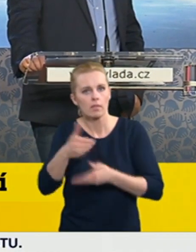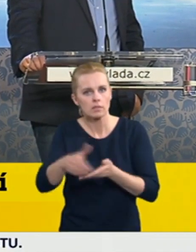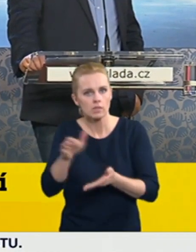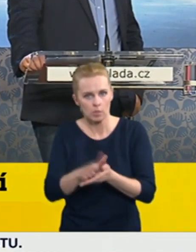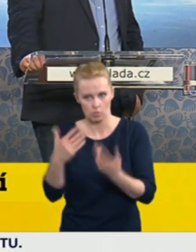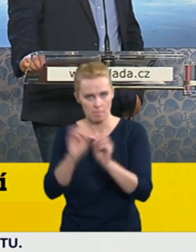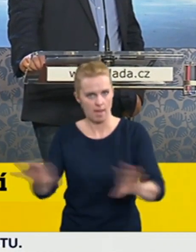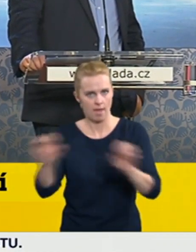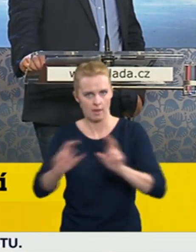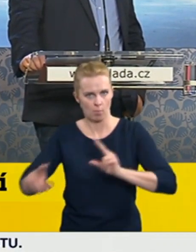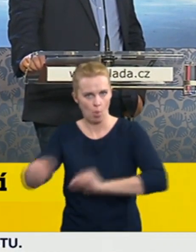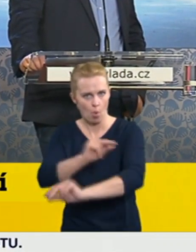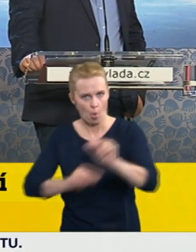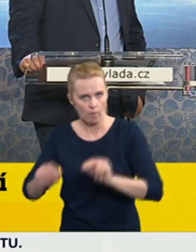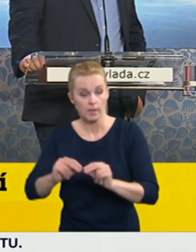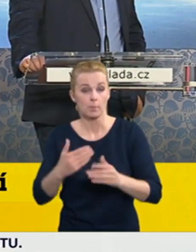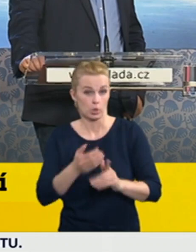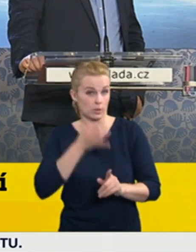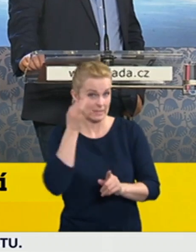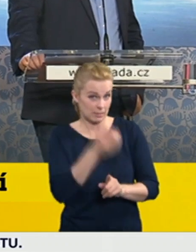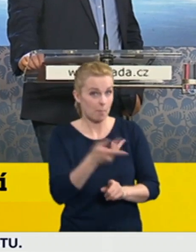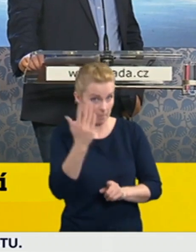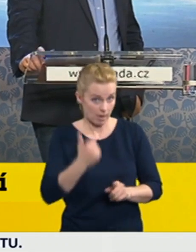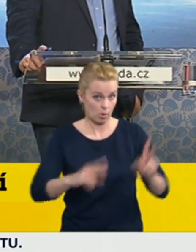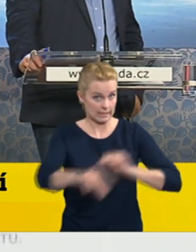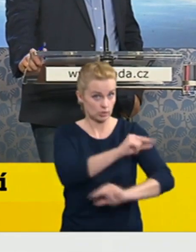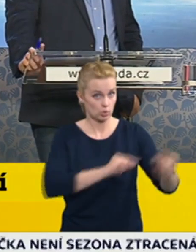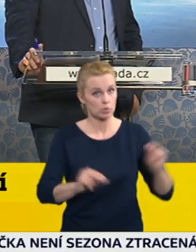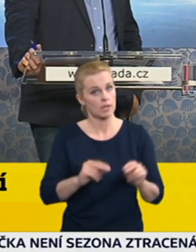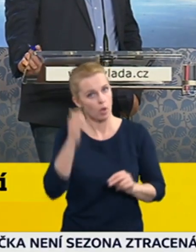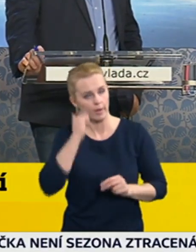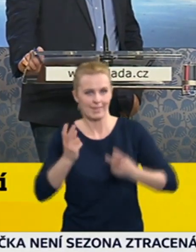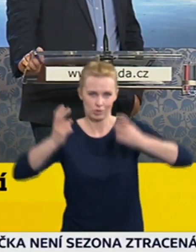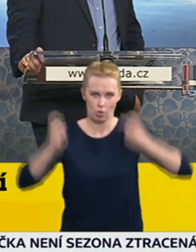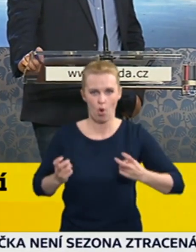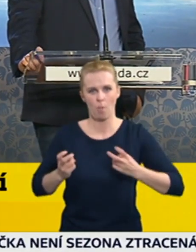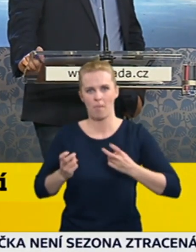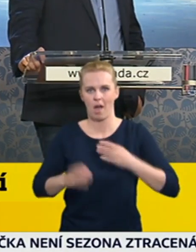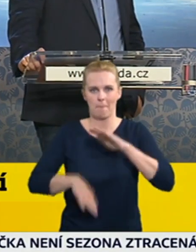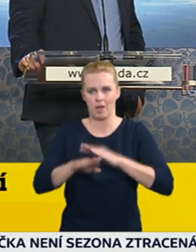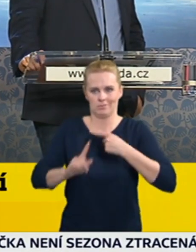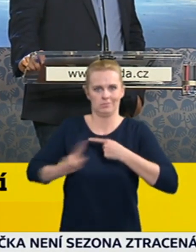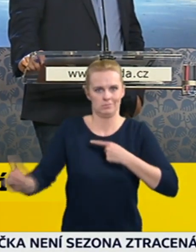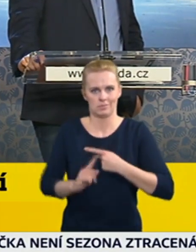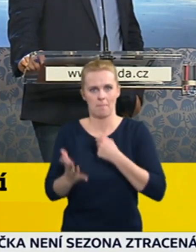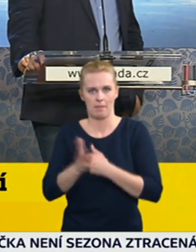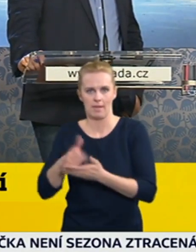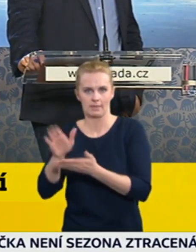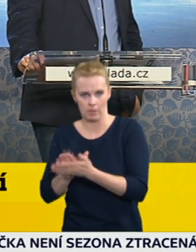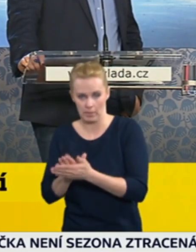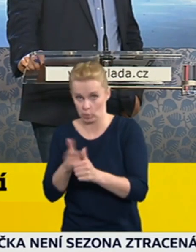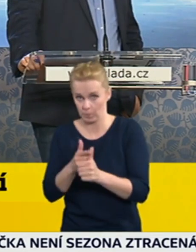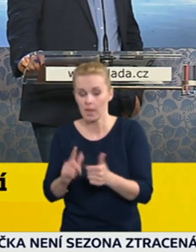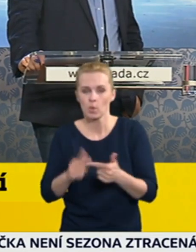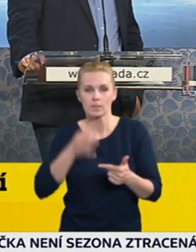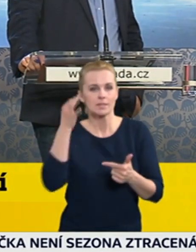jednání, vedli jste o tom debatu a v případě, že dnes zavedená opatření nezaberou takzvaně, možou lidé počítat s